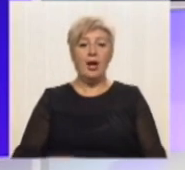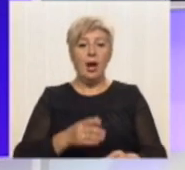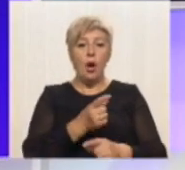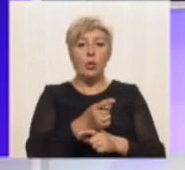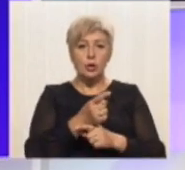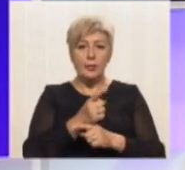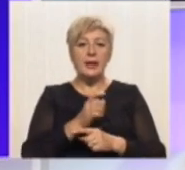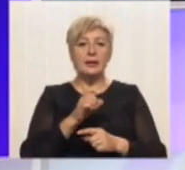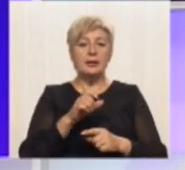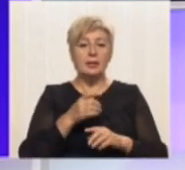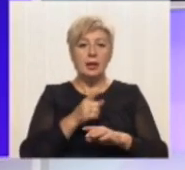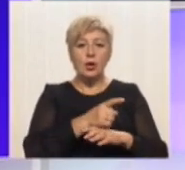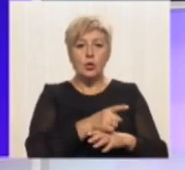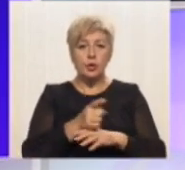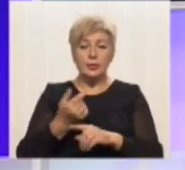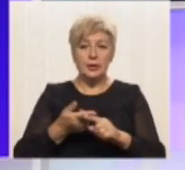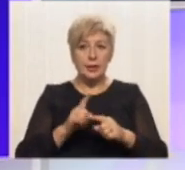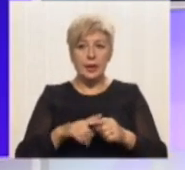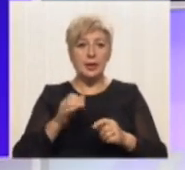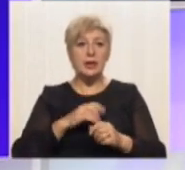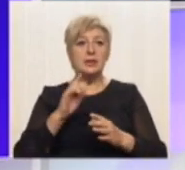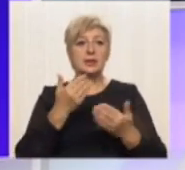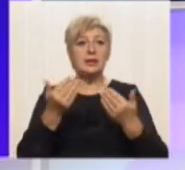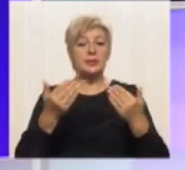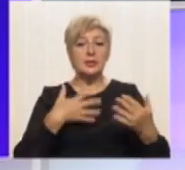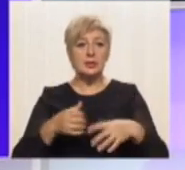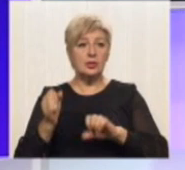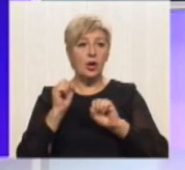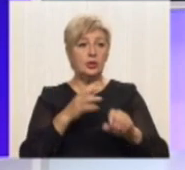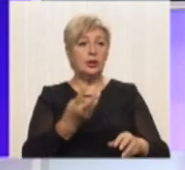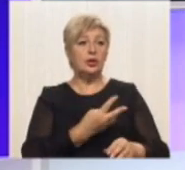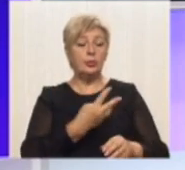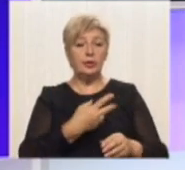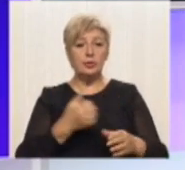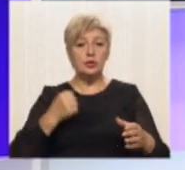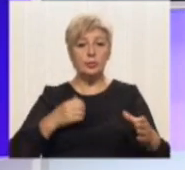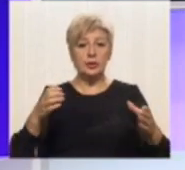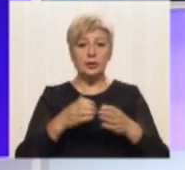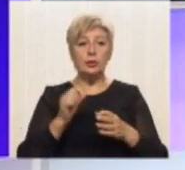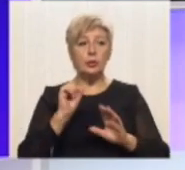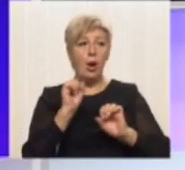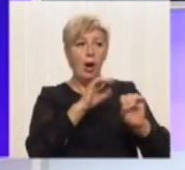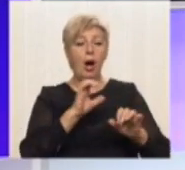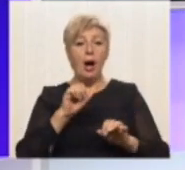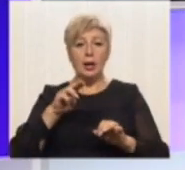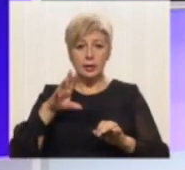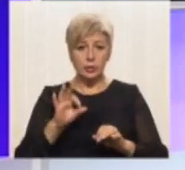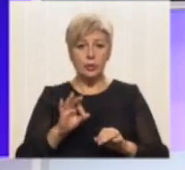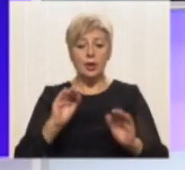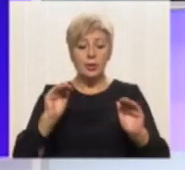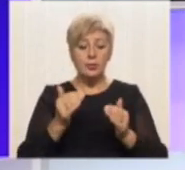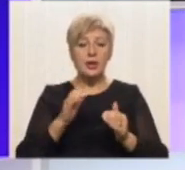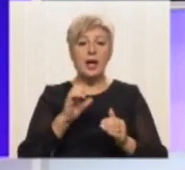станок, який музейники просто з експозиції віддали добровольчому батальйону в АТО, відправили до Дніпра з Чернігівського історичного музею. Міні